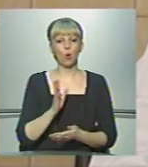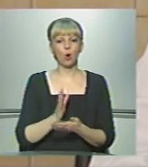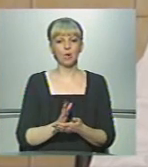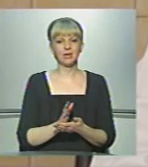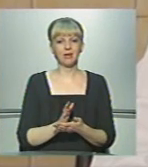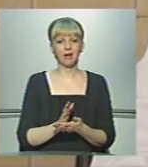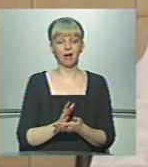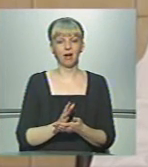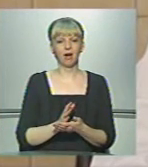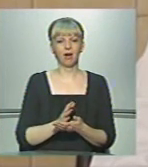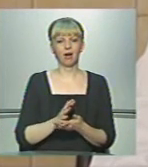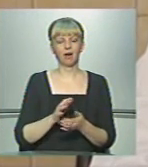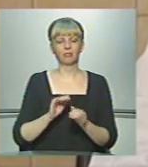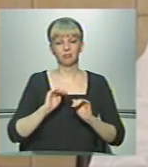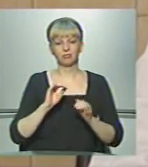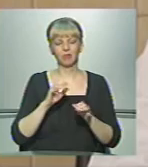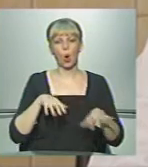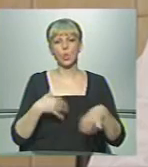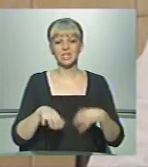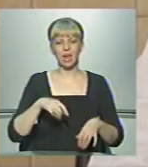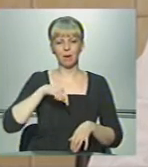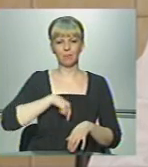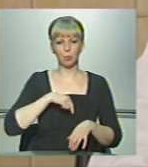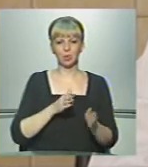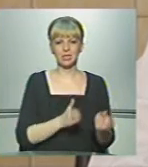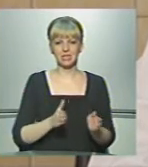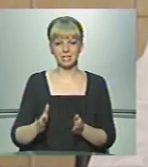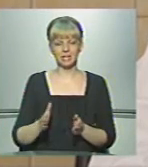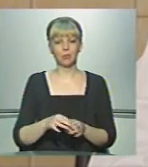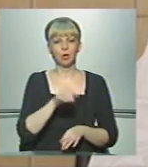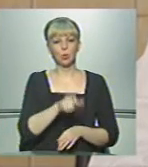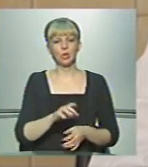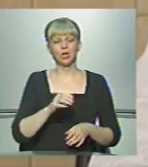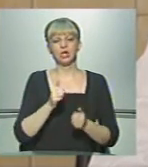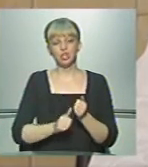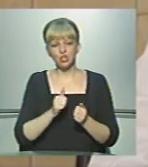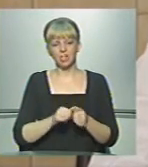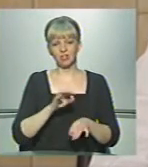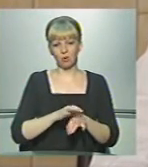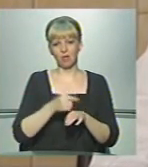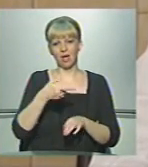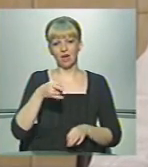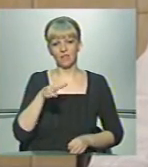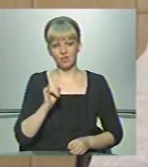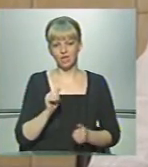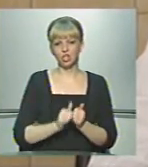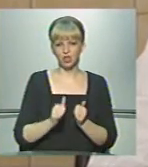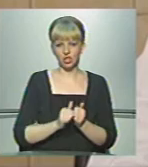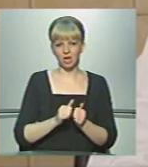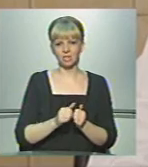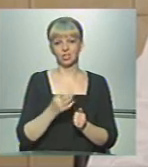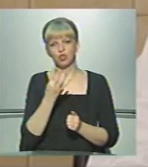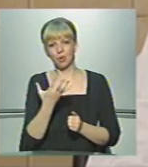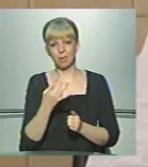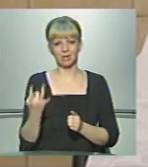скомпроментована імунна система, ослаблена, які люди часто хворіють гострим респіраторним захворюванням, часто за рік 4